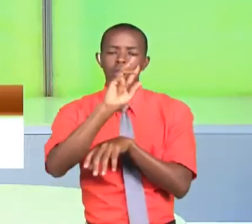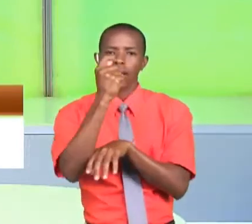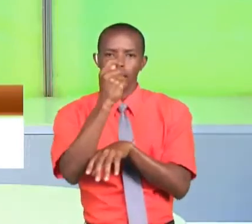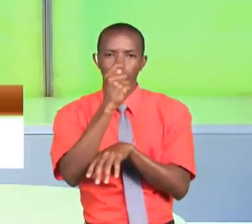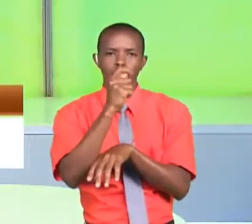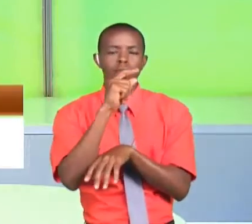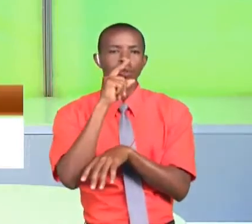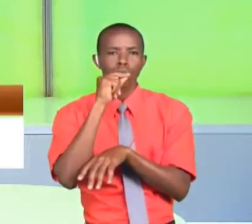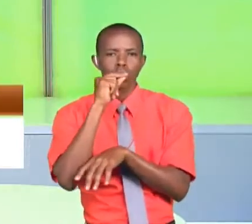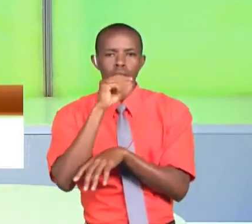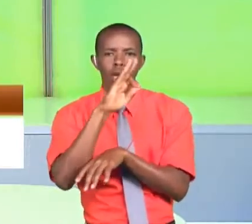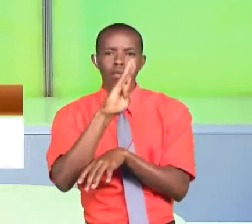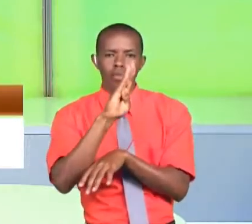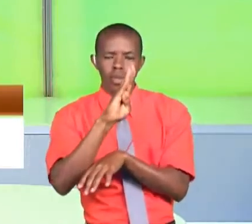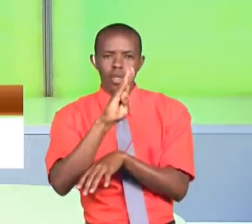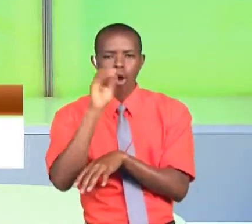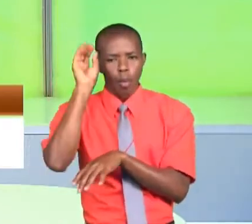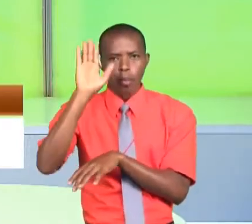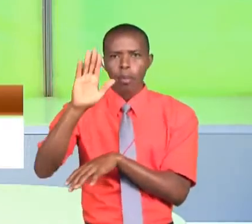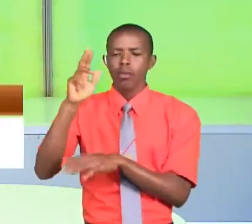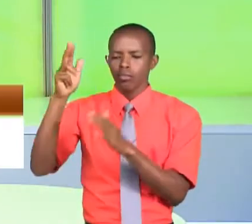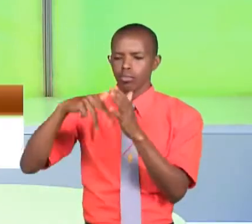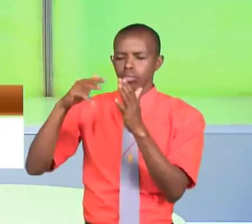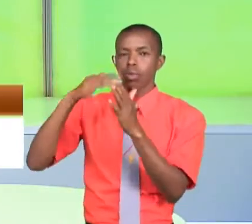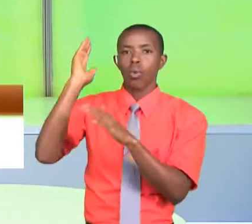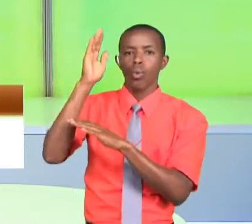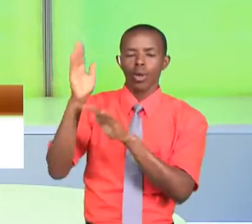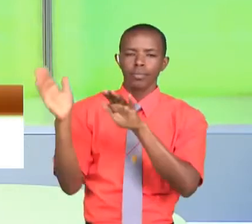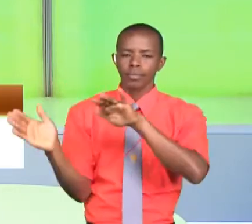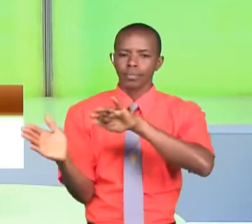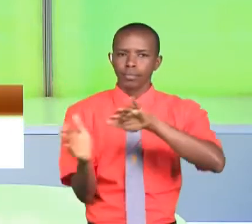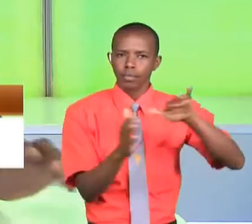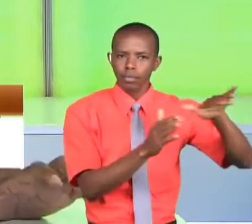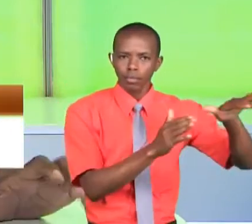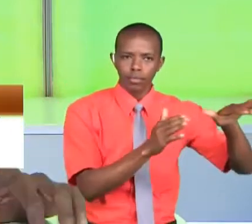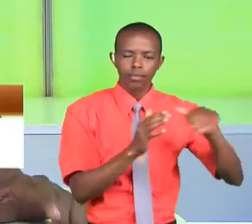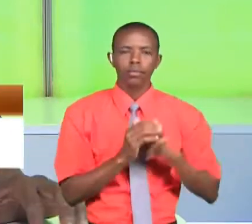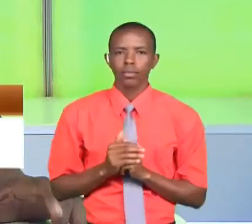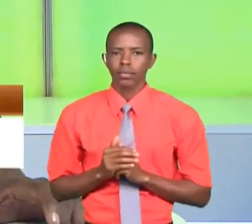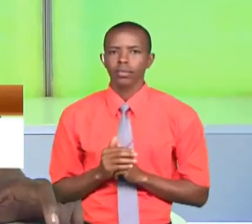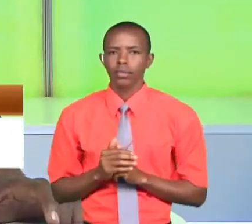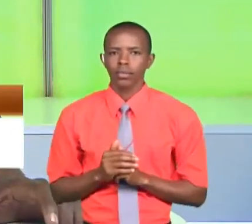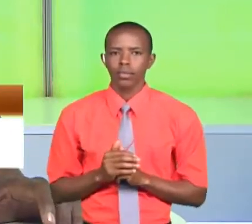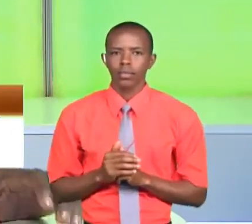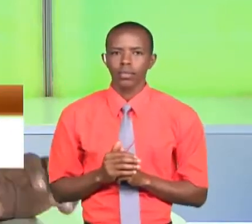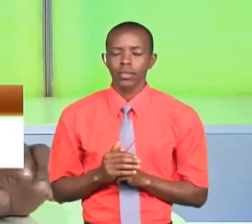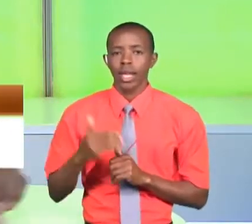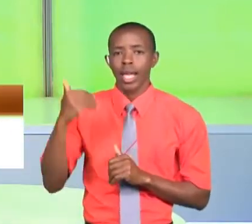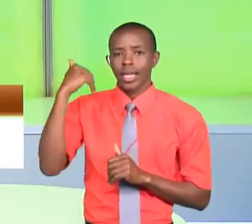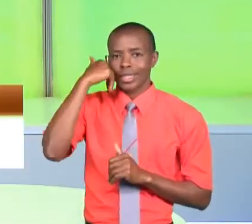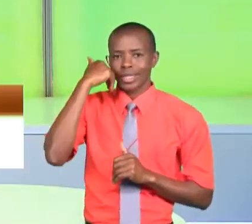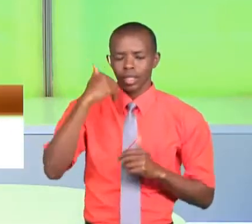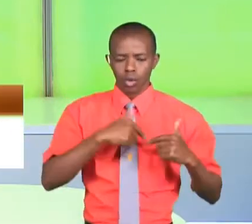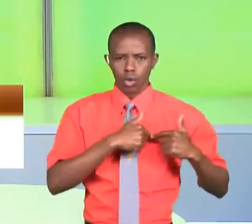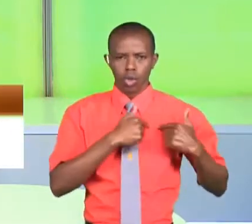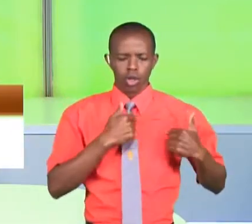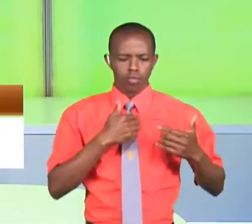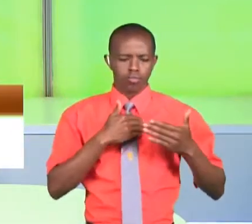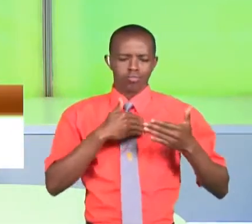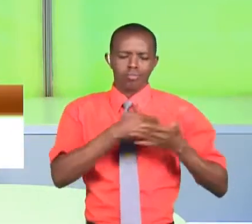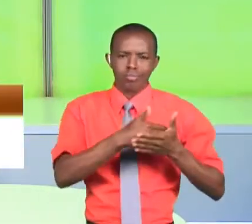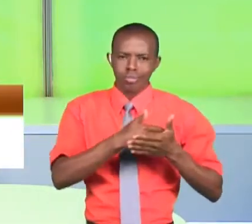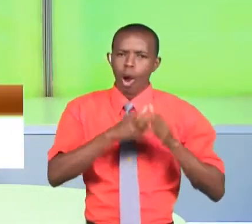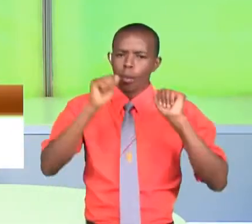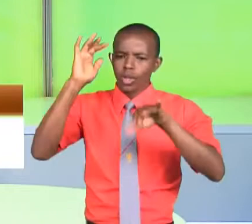kwenye Twitter. Kisha kauli yako ndakua na iweka. Hewani tuangazie tarifa tofauti ugonjo wa mshtuko wa moyo. Hunaweza kumpata